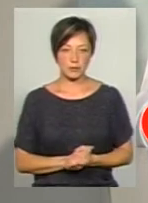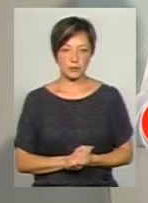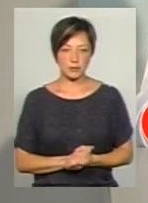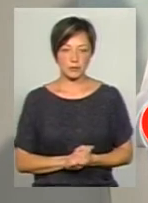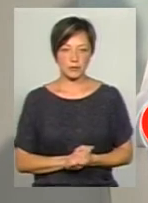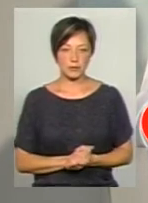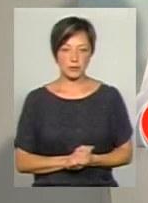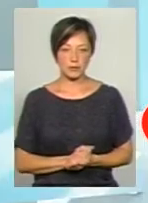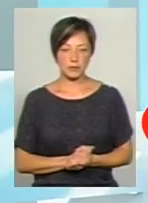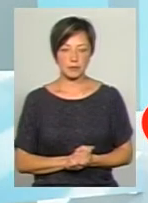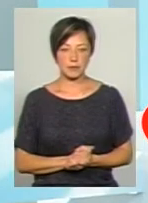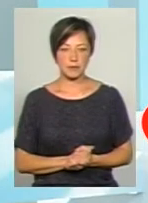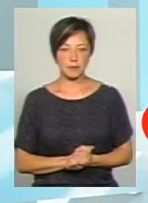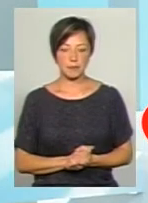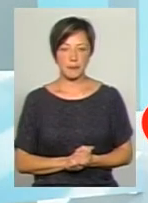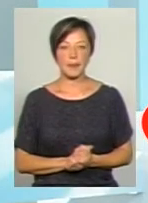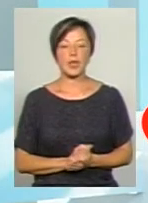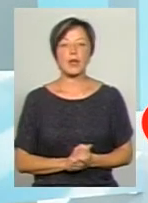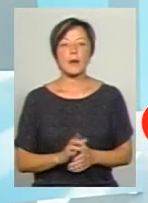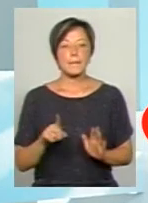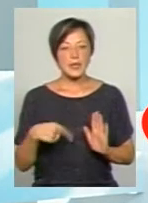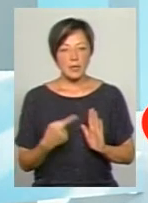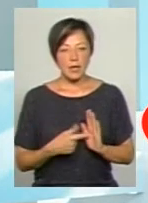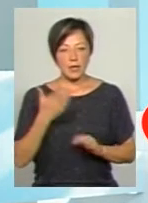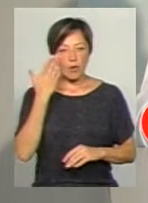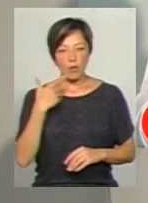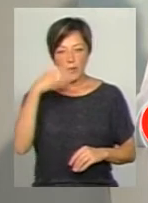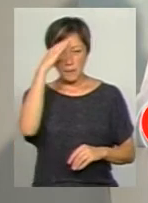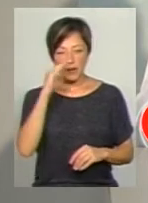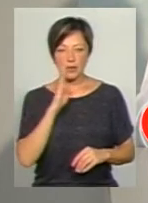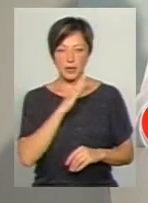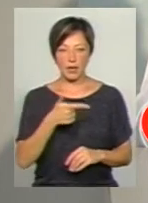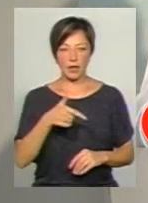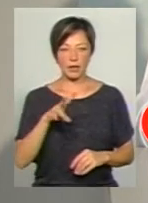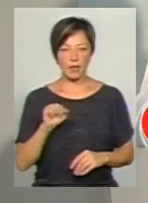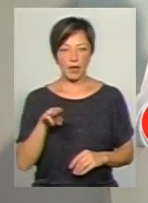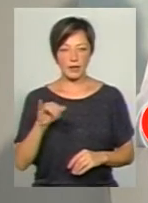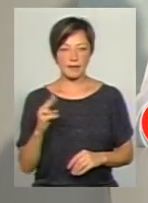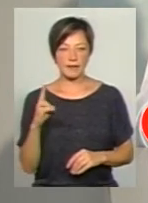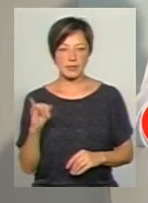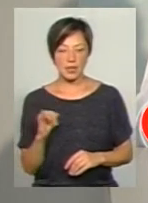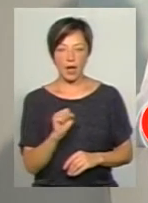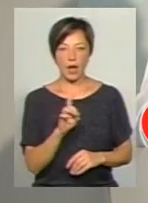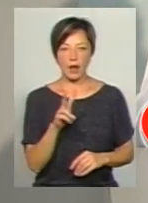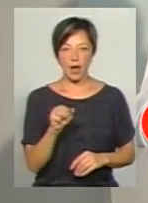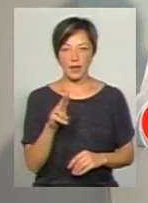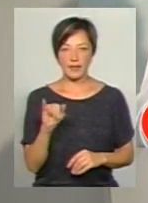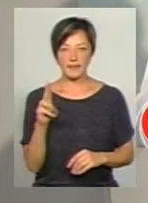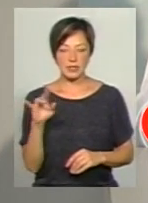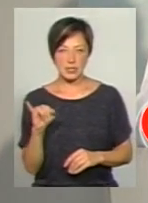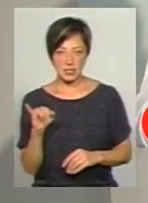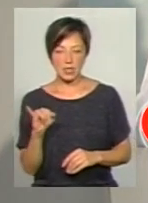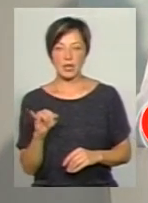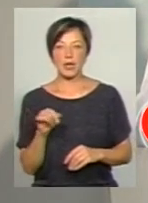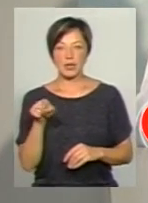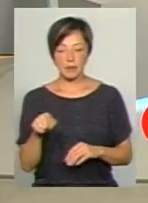Ваше питання? Це таке питання. Дивіться, коли батьки гнатівецької школи на сесії в лісових